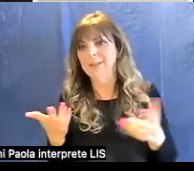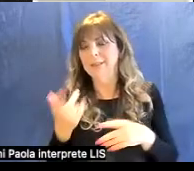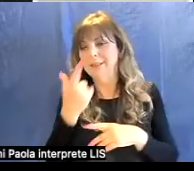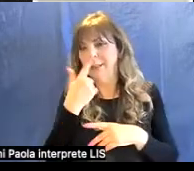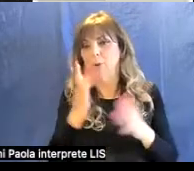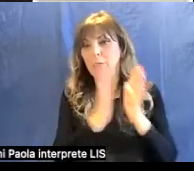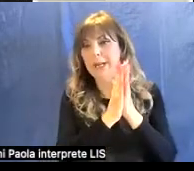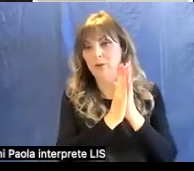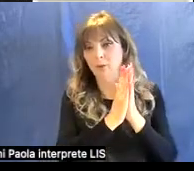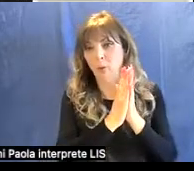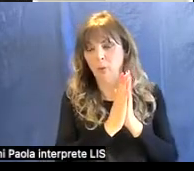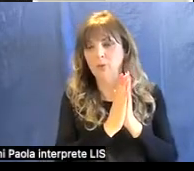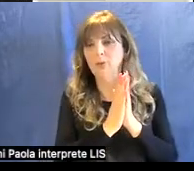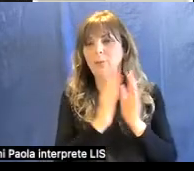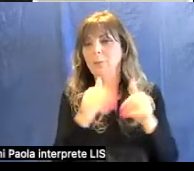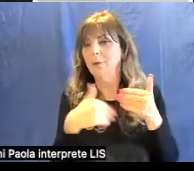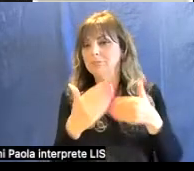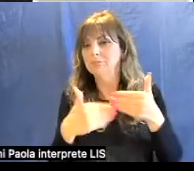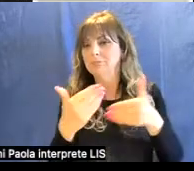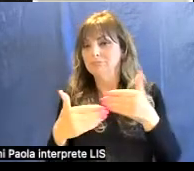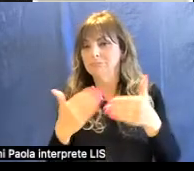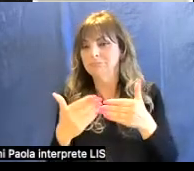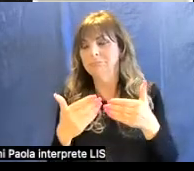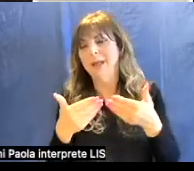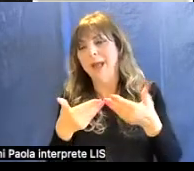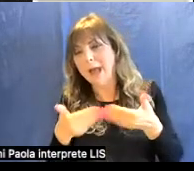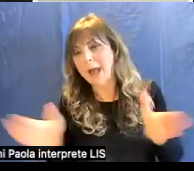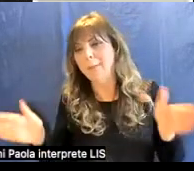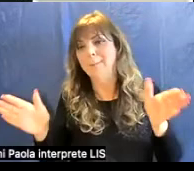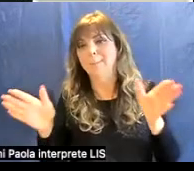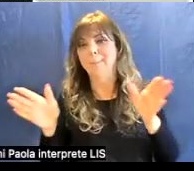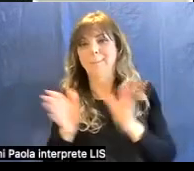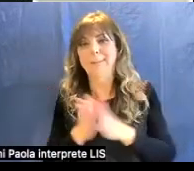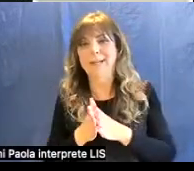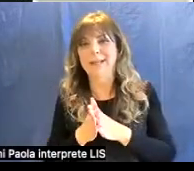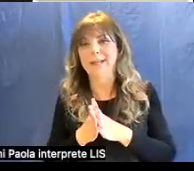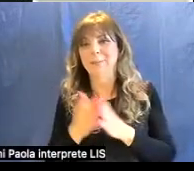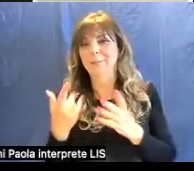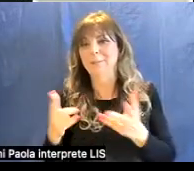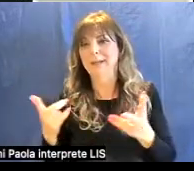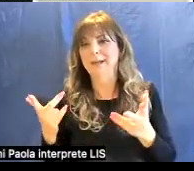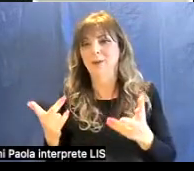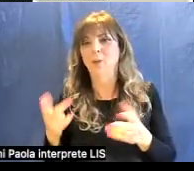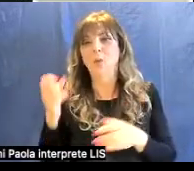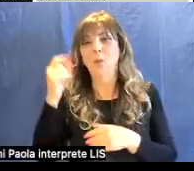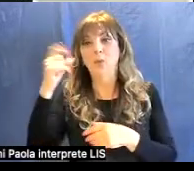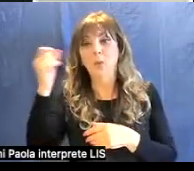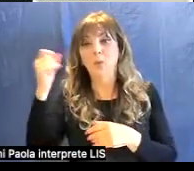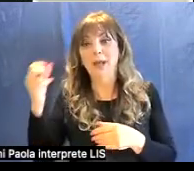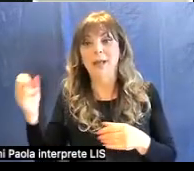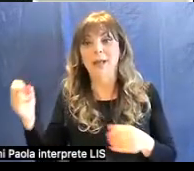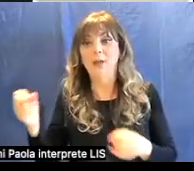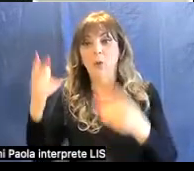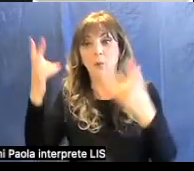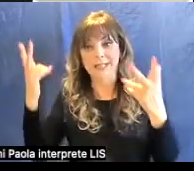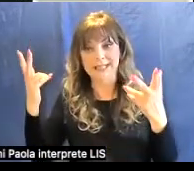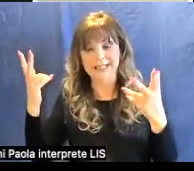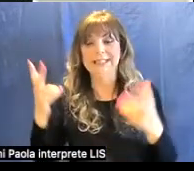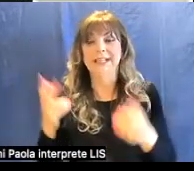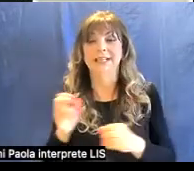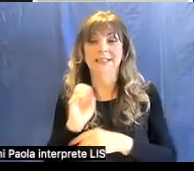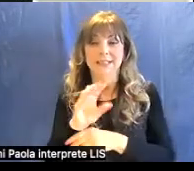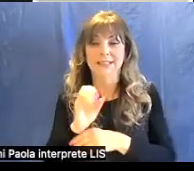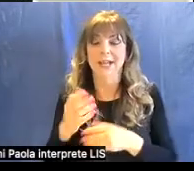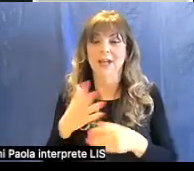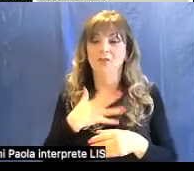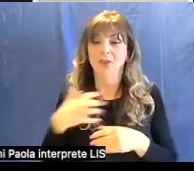religioso, ma poi con alcune aperture più illuministe, diciamo, dall'Ottocento si insegnava anche la scienza